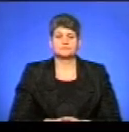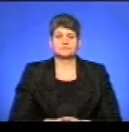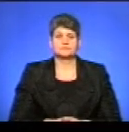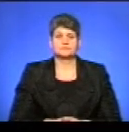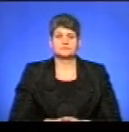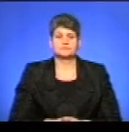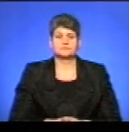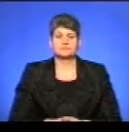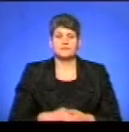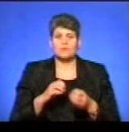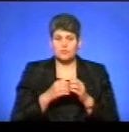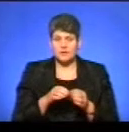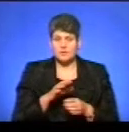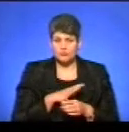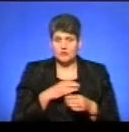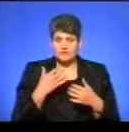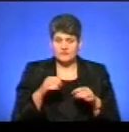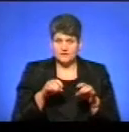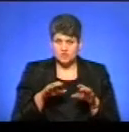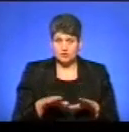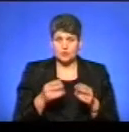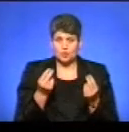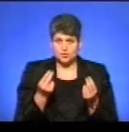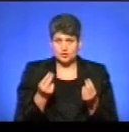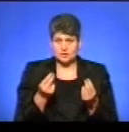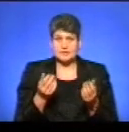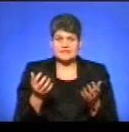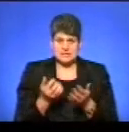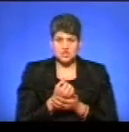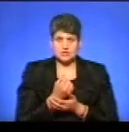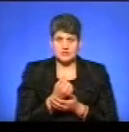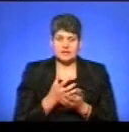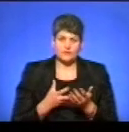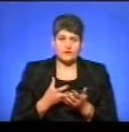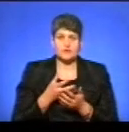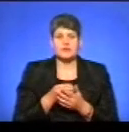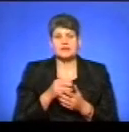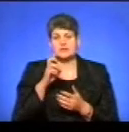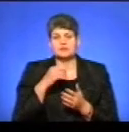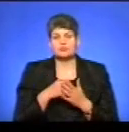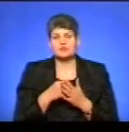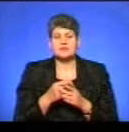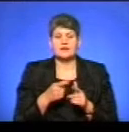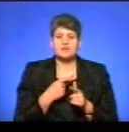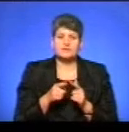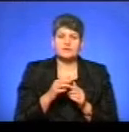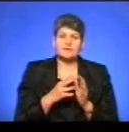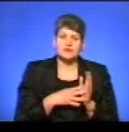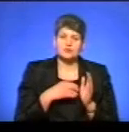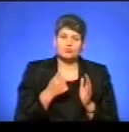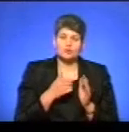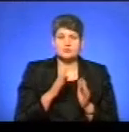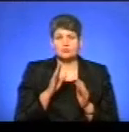Бачимо, що проблема була, вона вирішилася, кошти знайшли, дофінансували з держбюджету, але чи в 2019 році